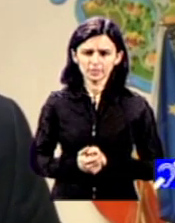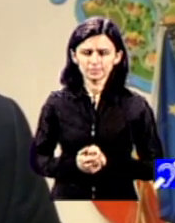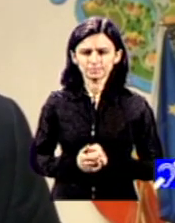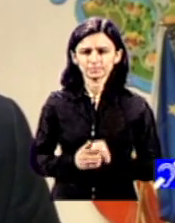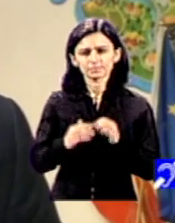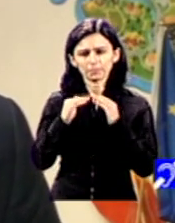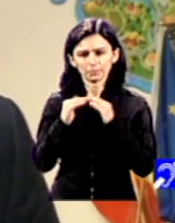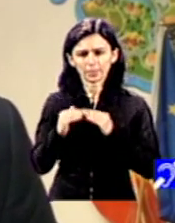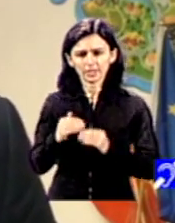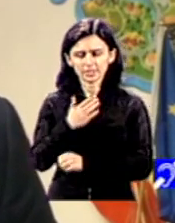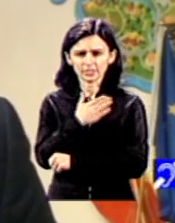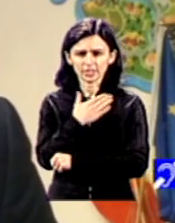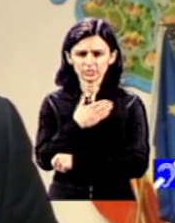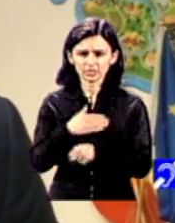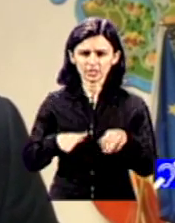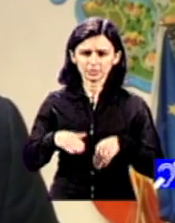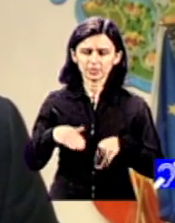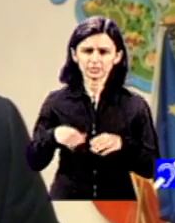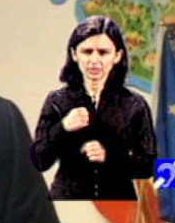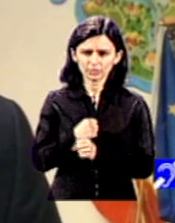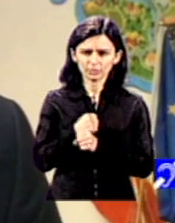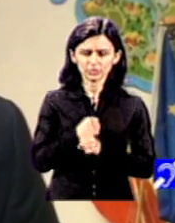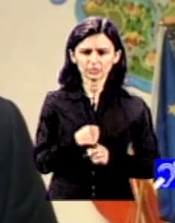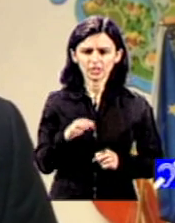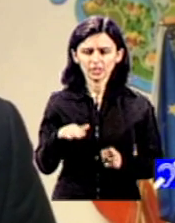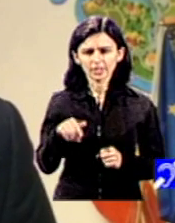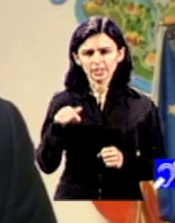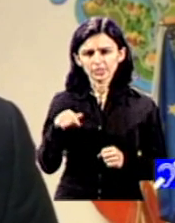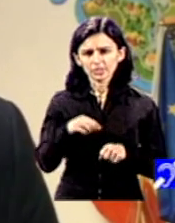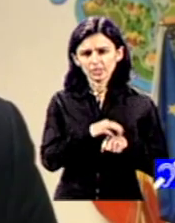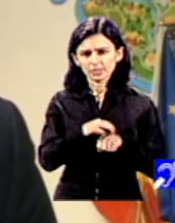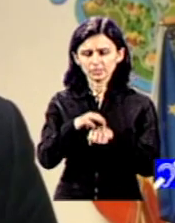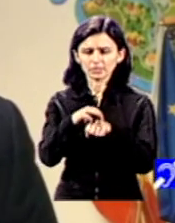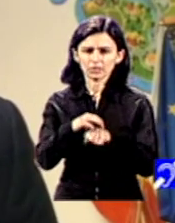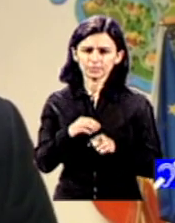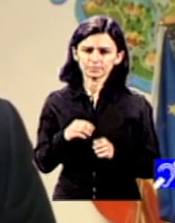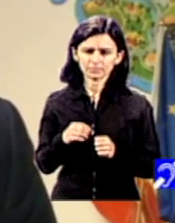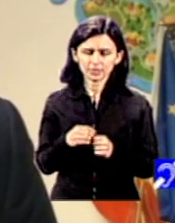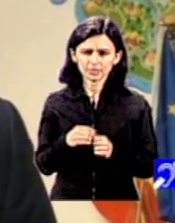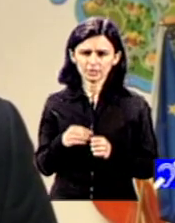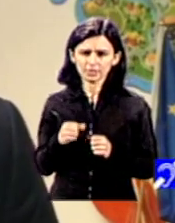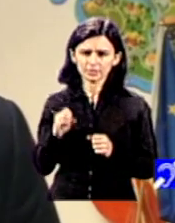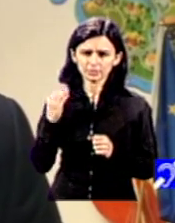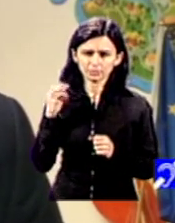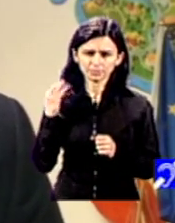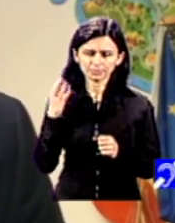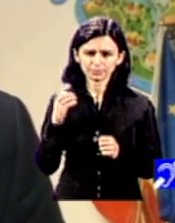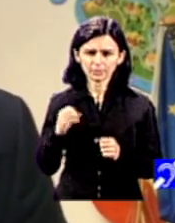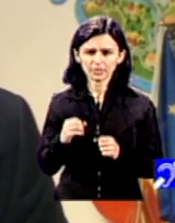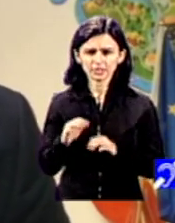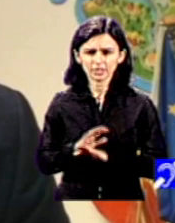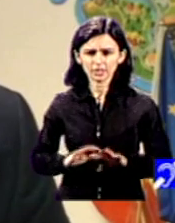național, Ministerul Muncii are coordonarea aceasta de politică publică chiar în minister și